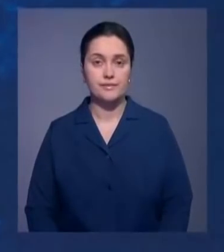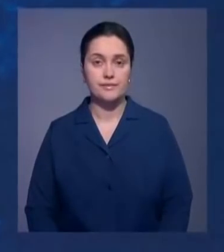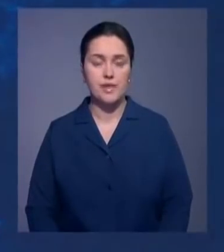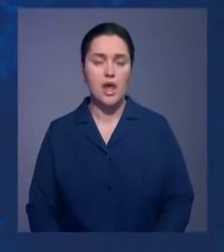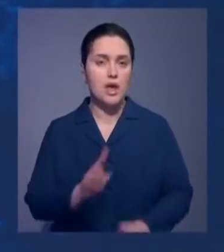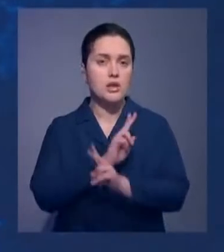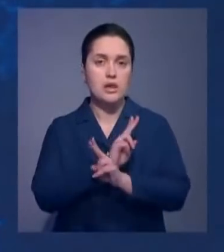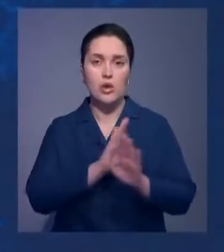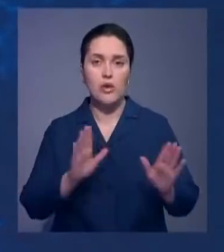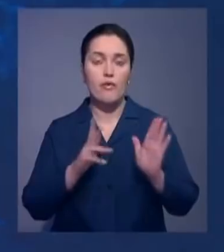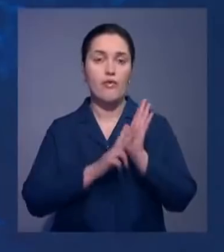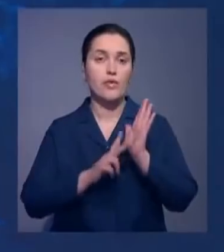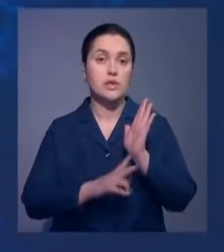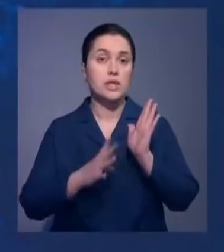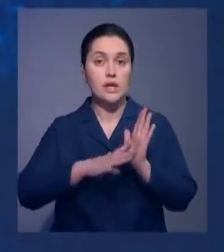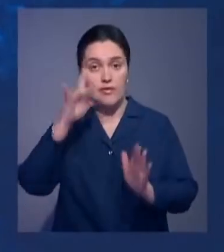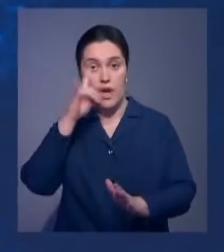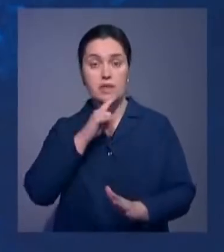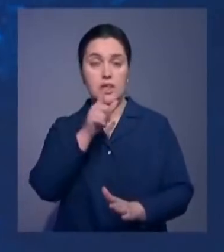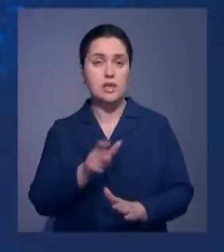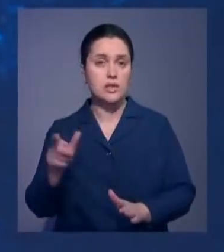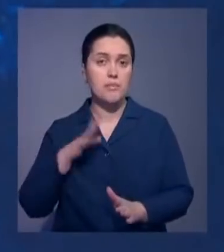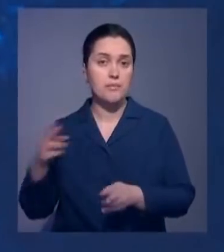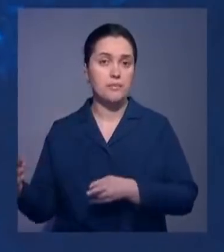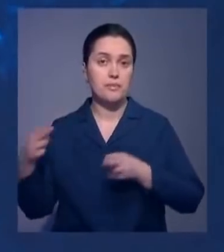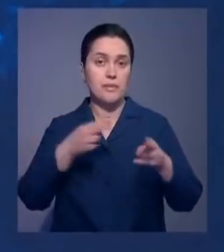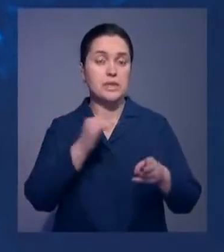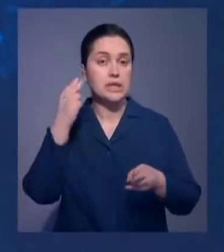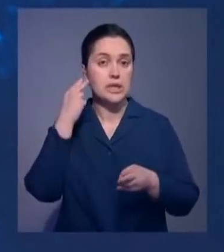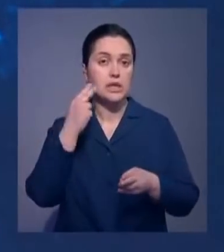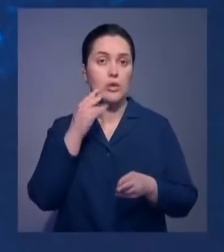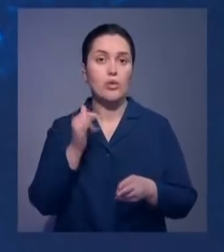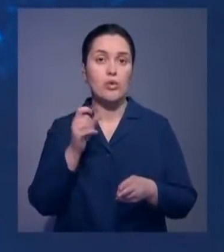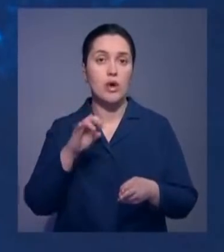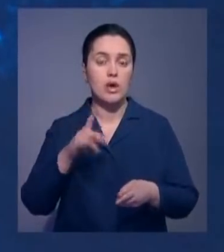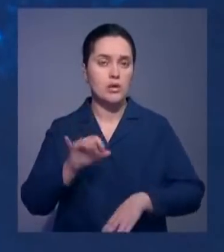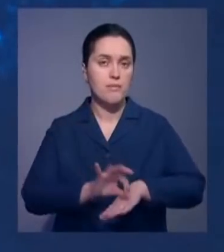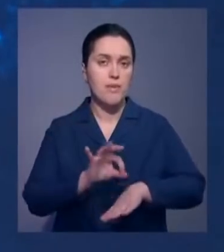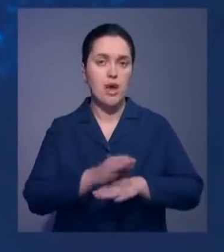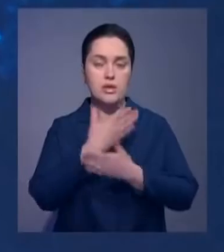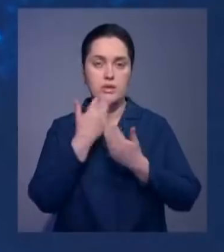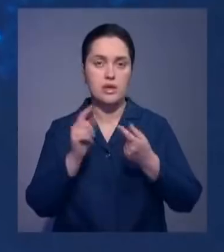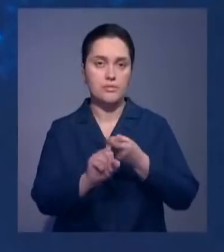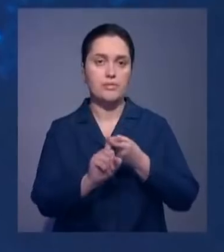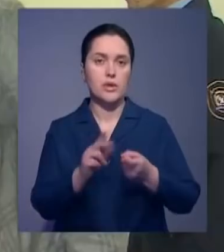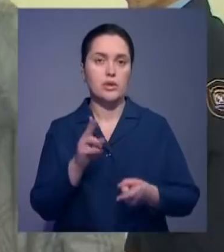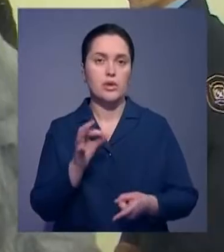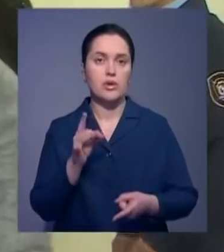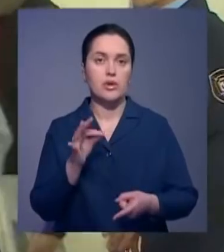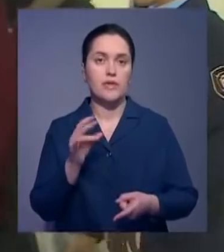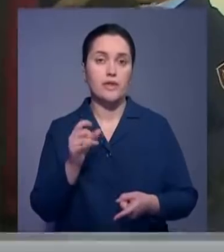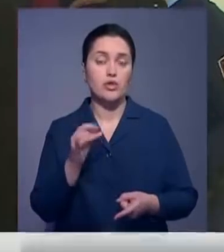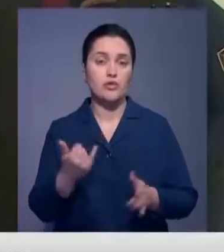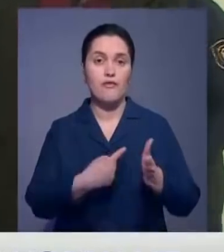Ни у кого из 89 казахстанцев, эвакуированных из китайского Уханя, не выявили коронавирус. Сегодня студентов выписали из столичного